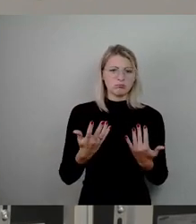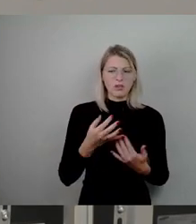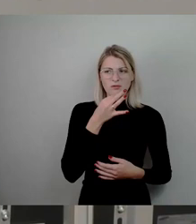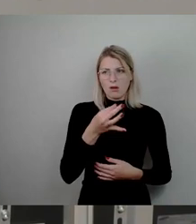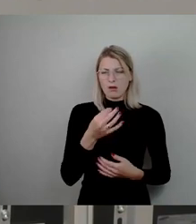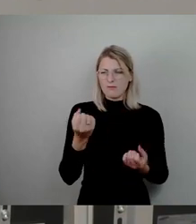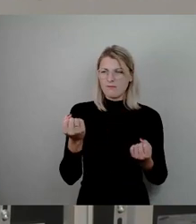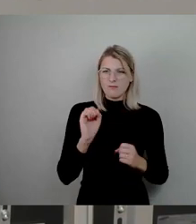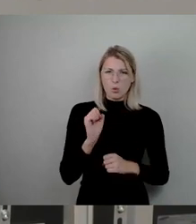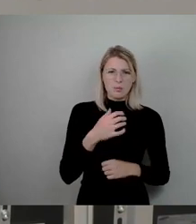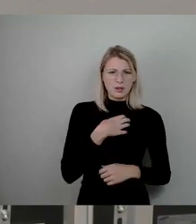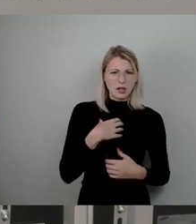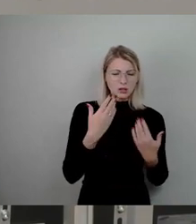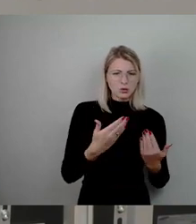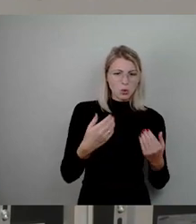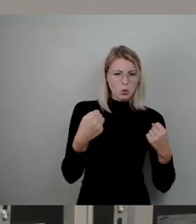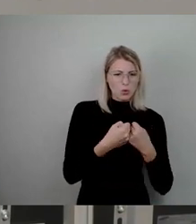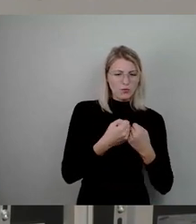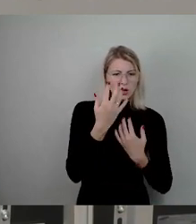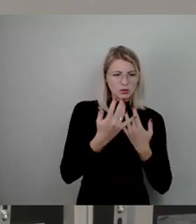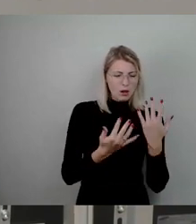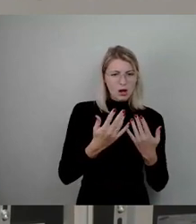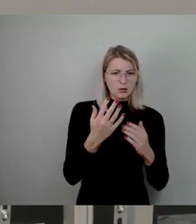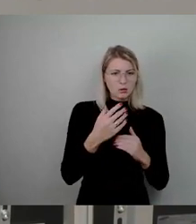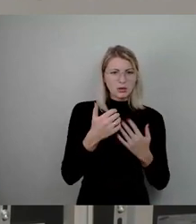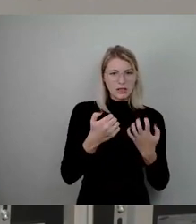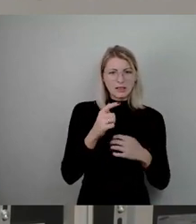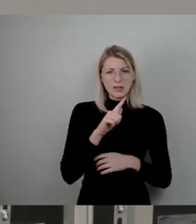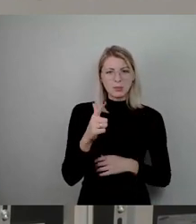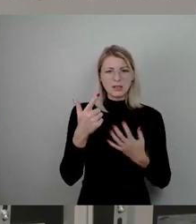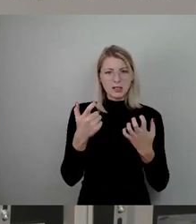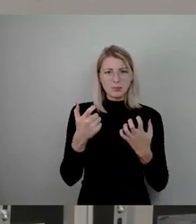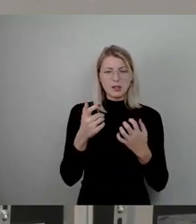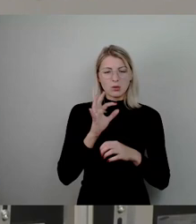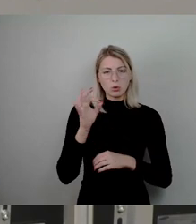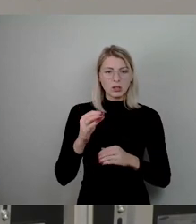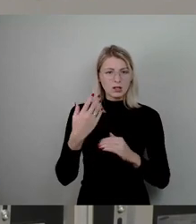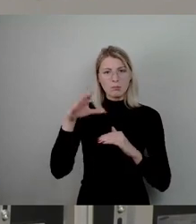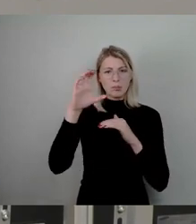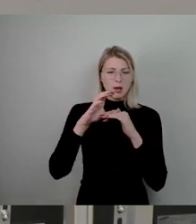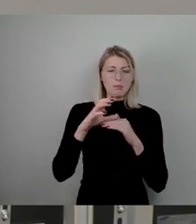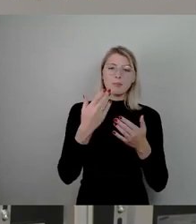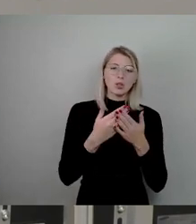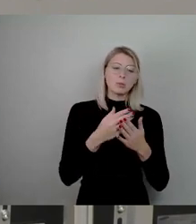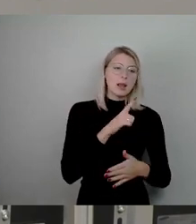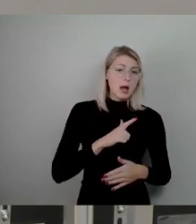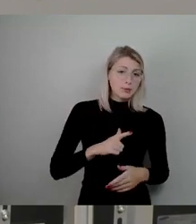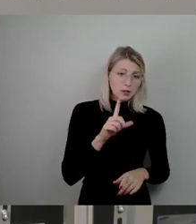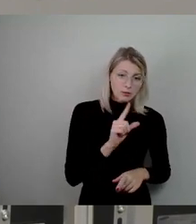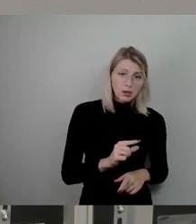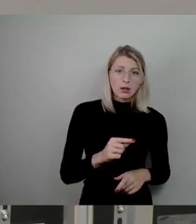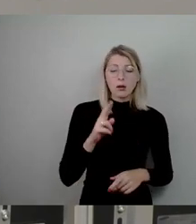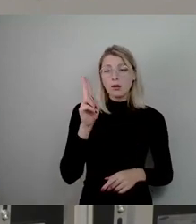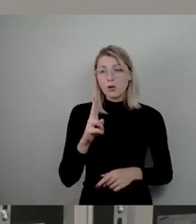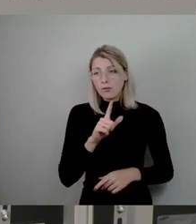diese Unfallzahlen in Dresden um 60 bis 70 Prozent höher, als sie zum Beispiel in Leipzig sind, in Hannover sind oder in